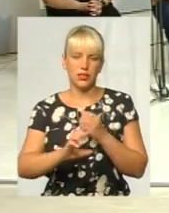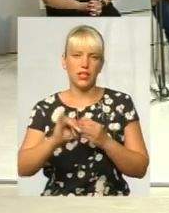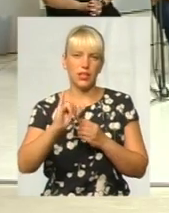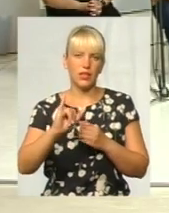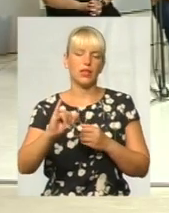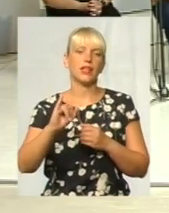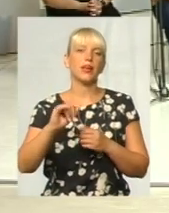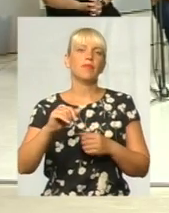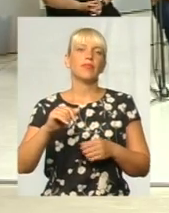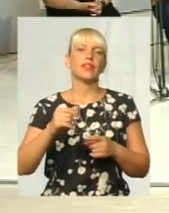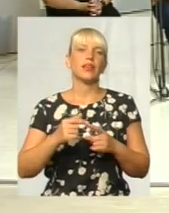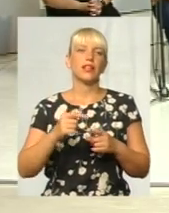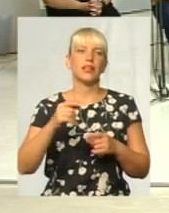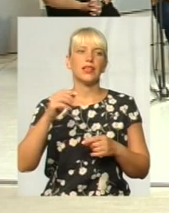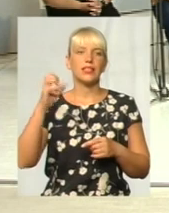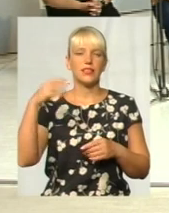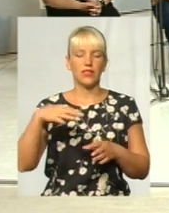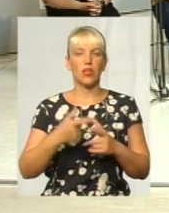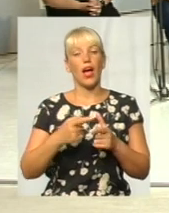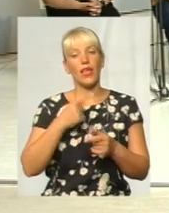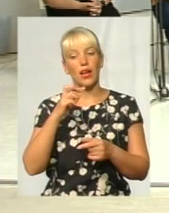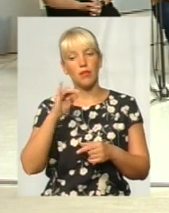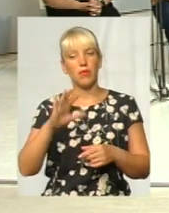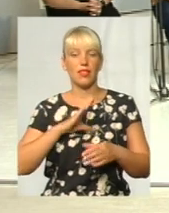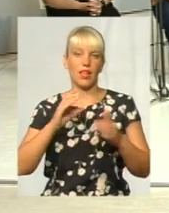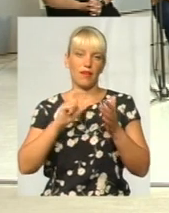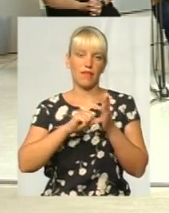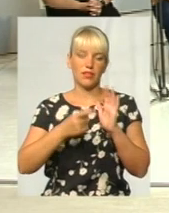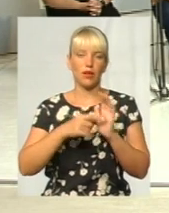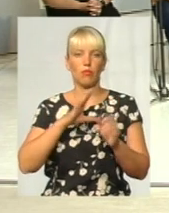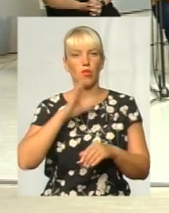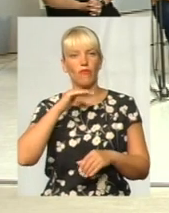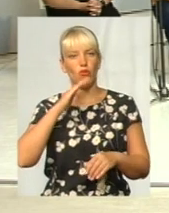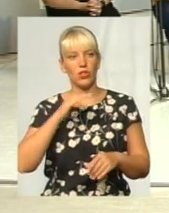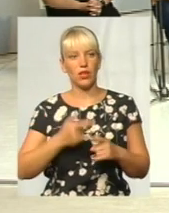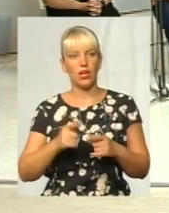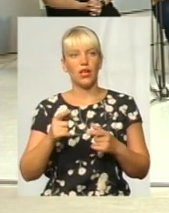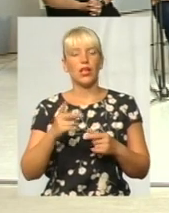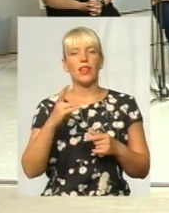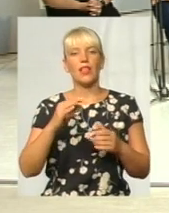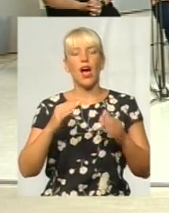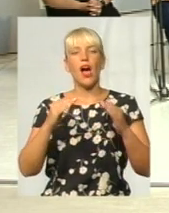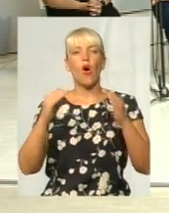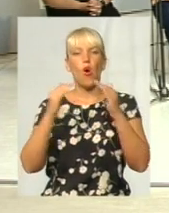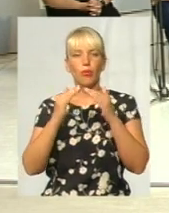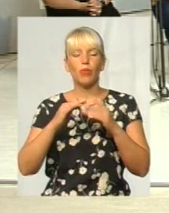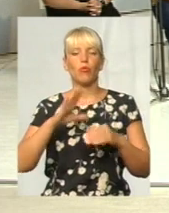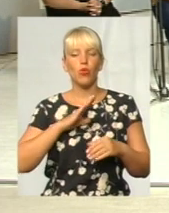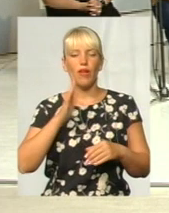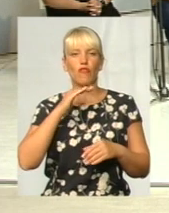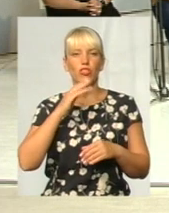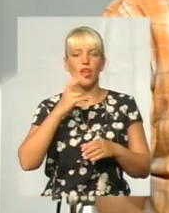була вже вода, чи стало би це, чи були б менші втрати? То на об'єкті була вода просто в стояки